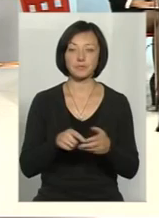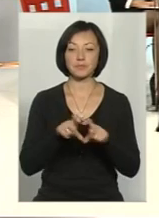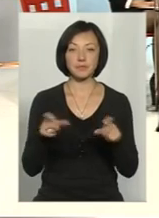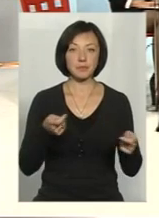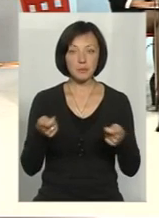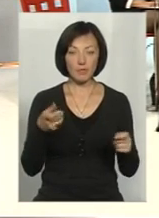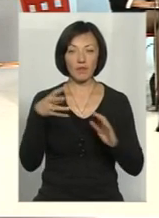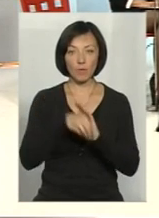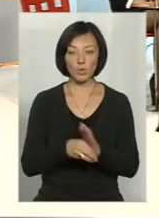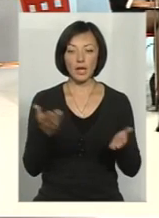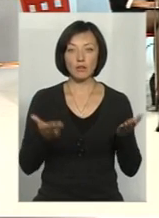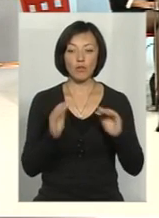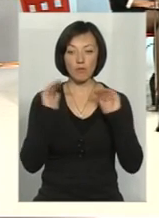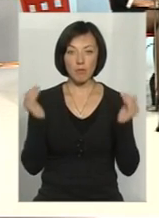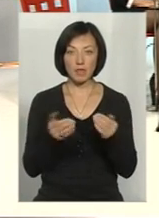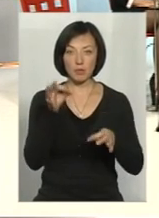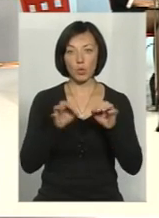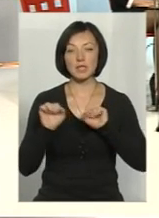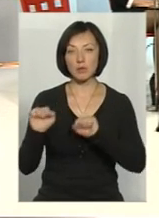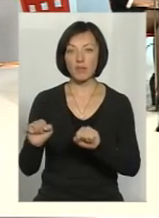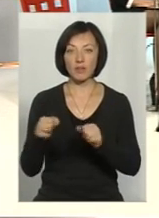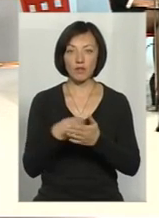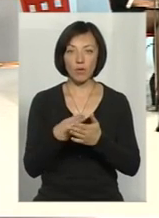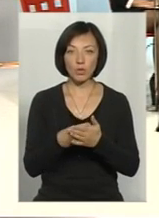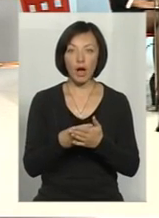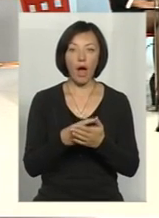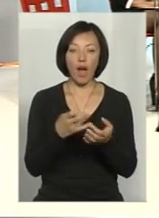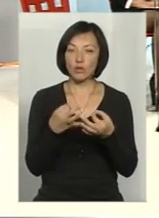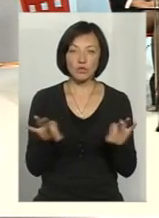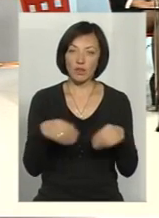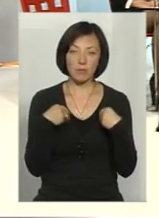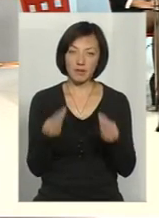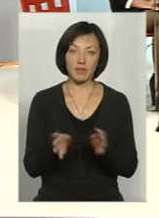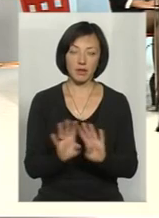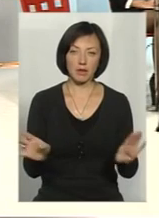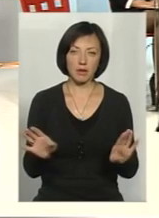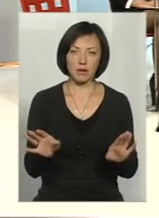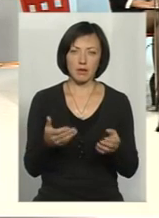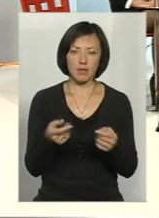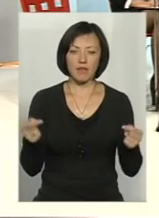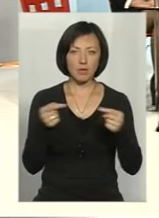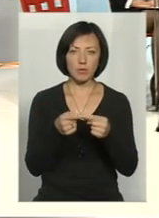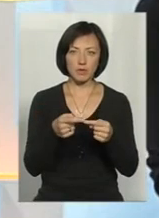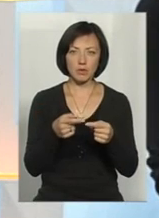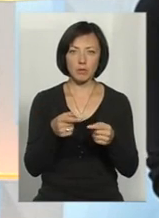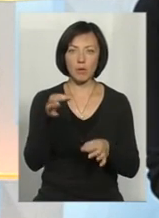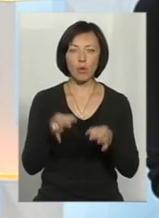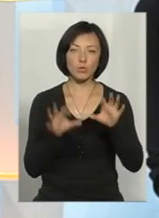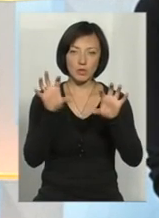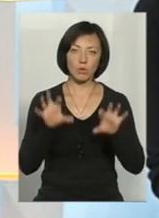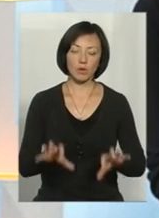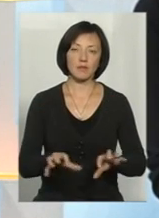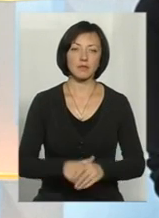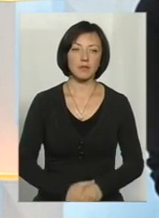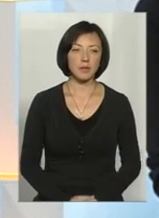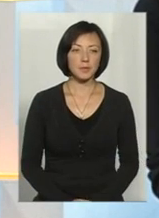якщо це в межах продозаповідного фонду. Проте дозволи на даний час департамент не може видавати, оскільки є невідповідність у природоохоронному законодавстві